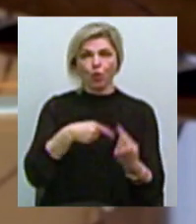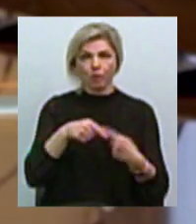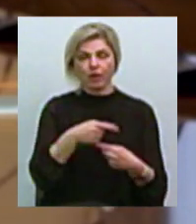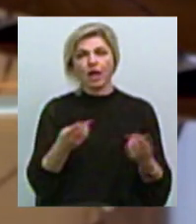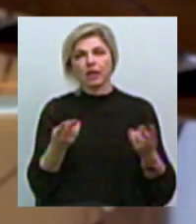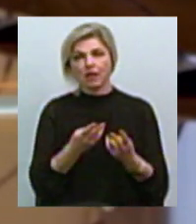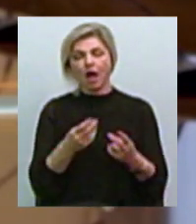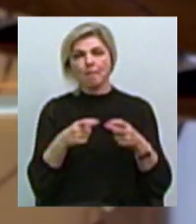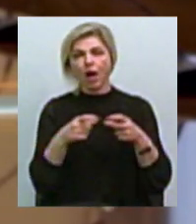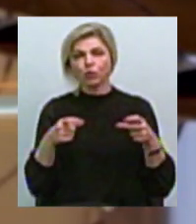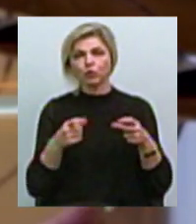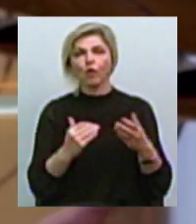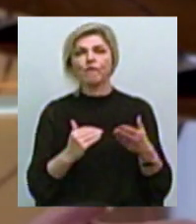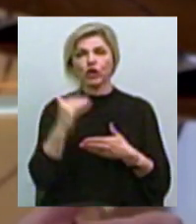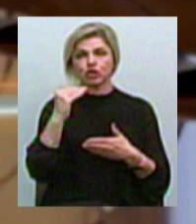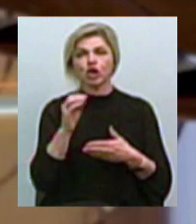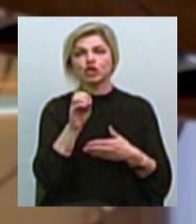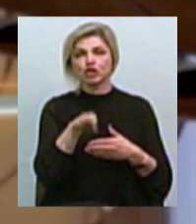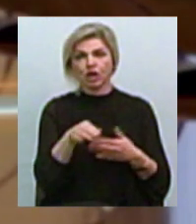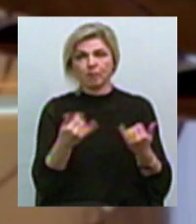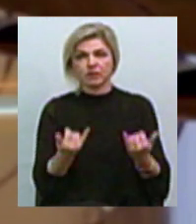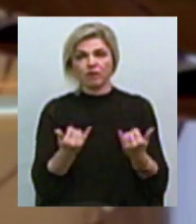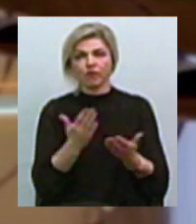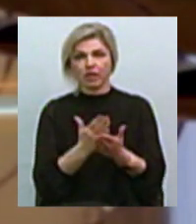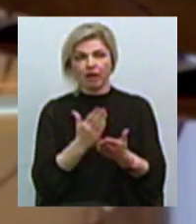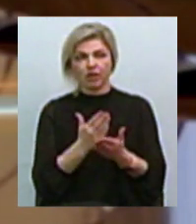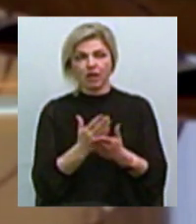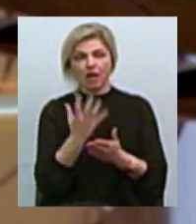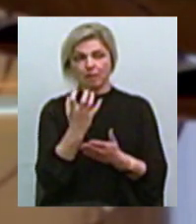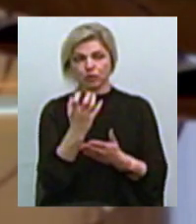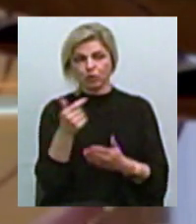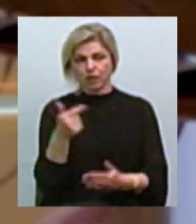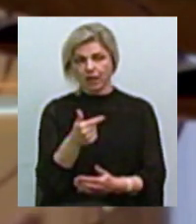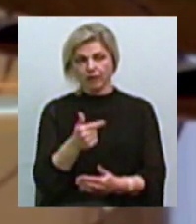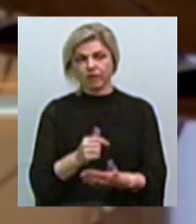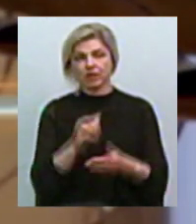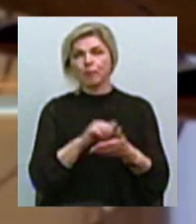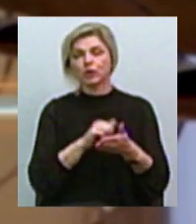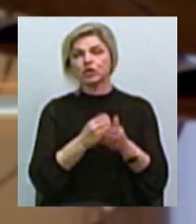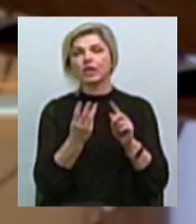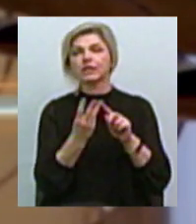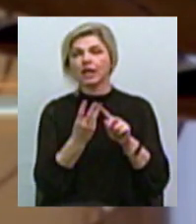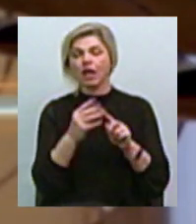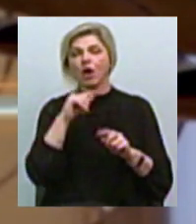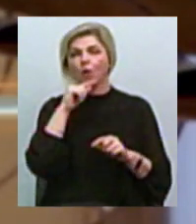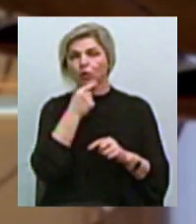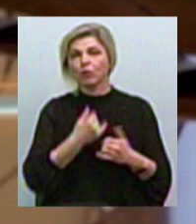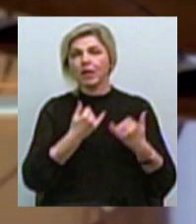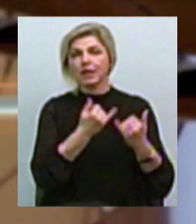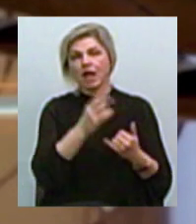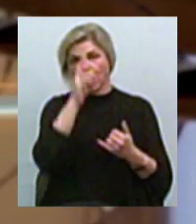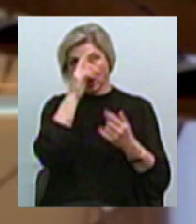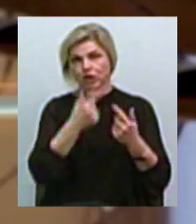банкноти вищого номіналу, аніж наявних зараз 500 гривень Причина третя – економія для держави і бізнесу